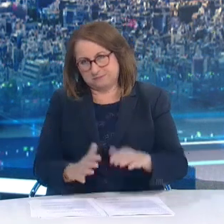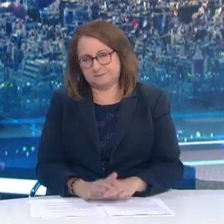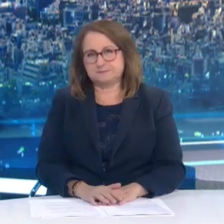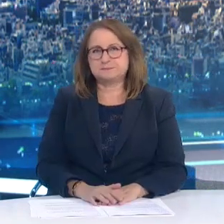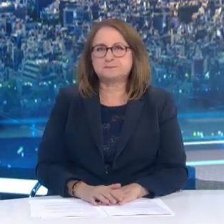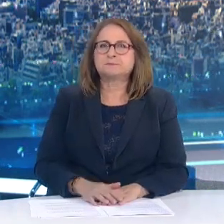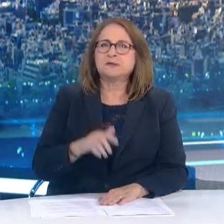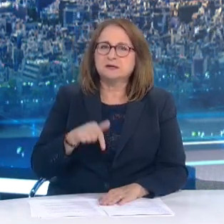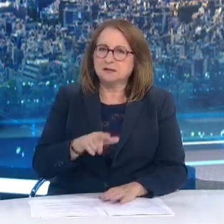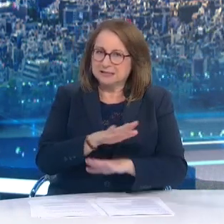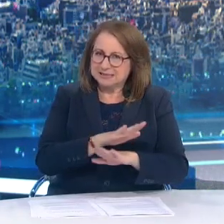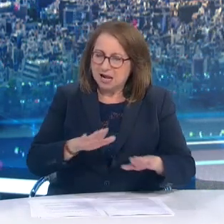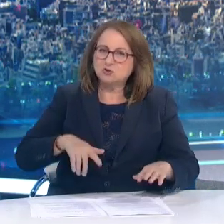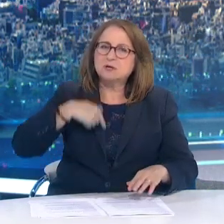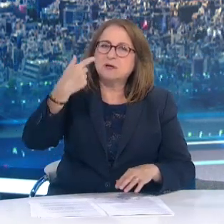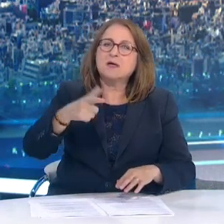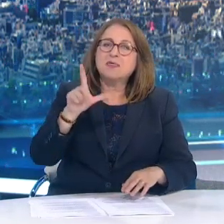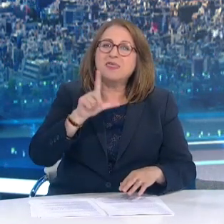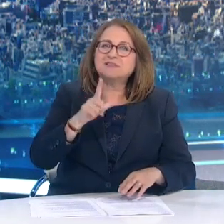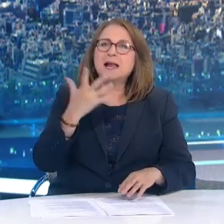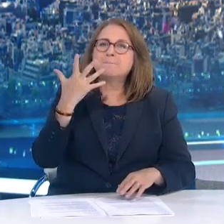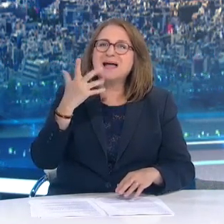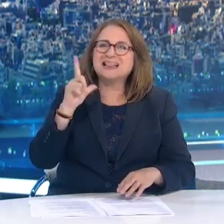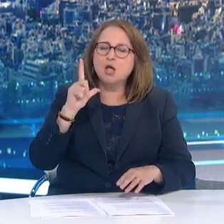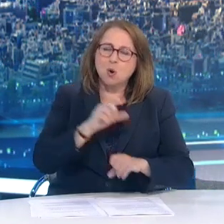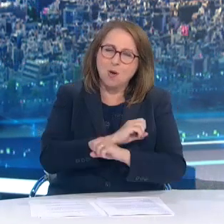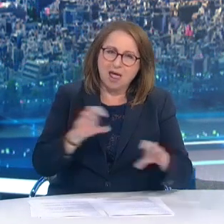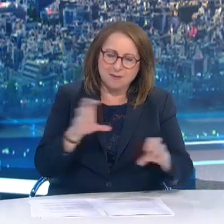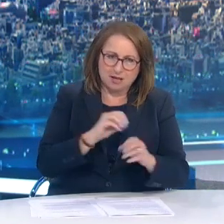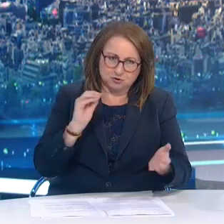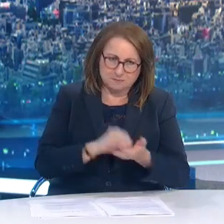Επόμενη ενημέρωση από το Υπουργείο Υγείας Στη Δευτέρα 5 Ιουλίου Σας ευχαριστώ πολύ